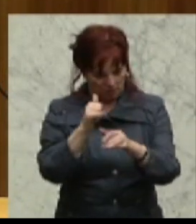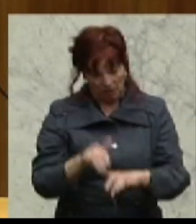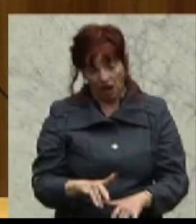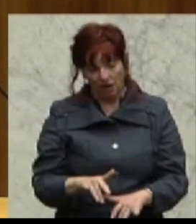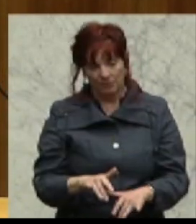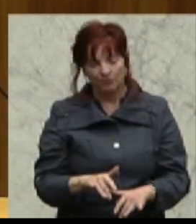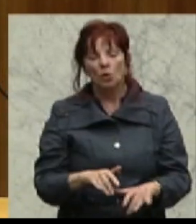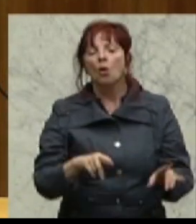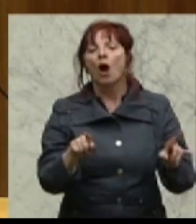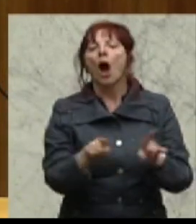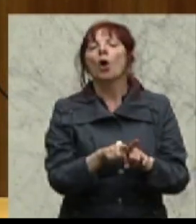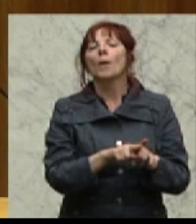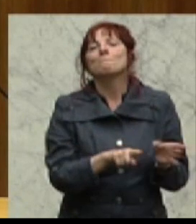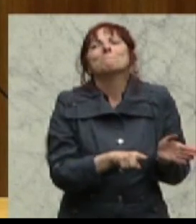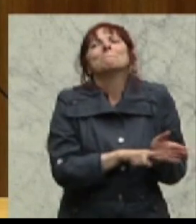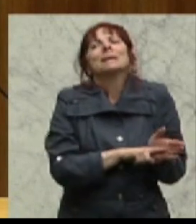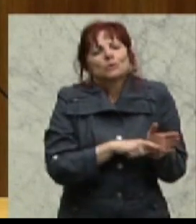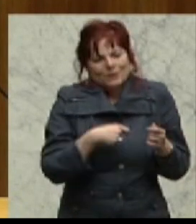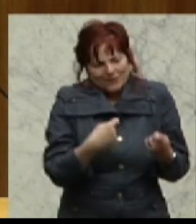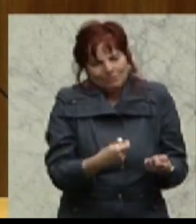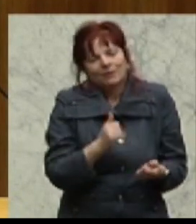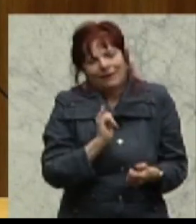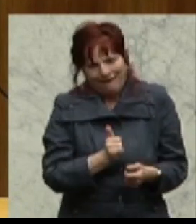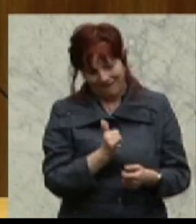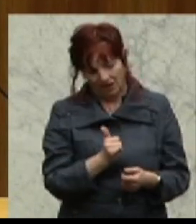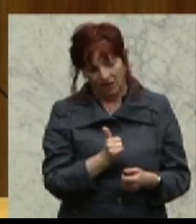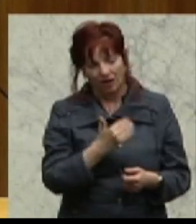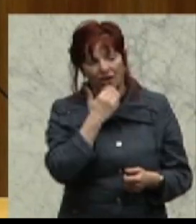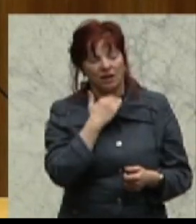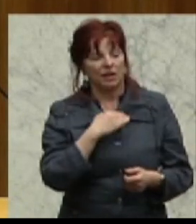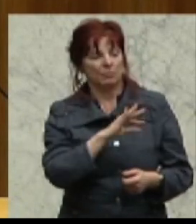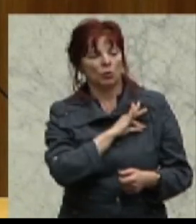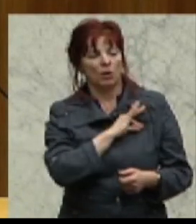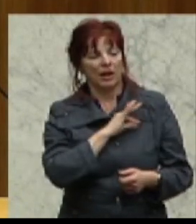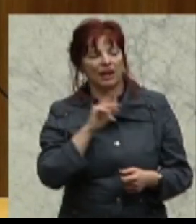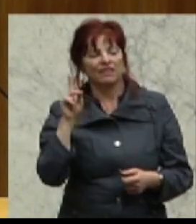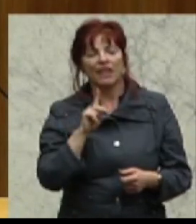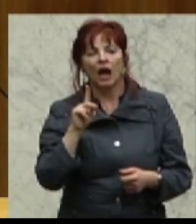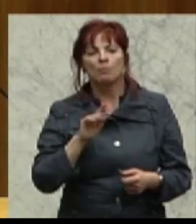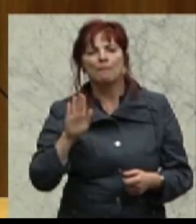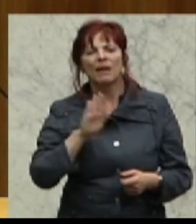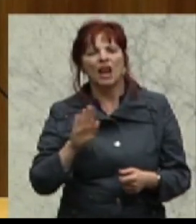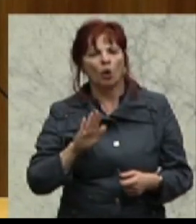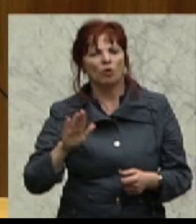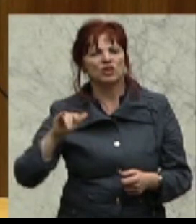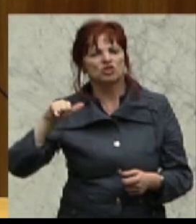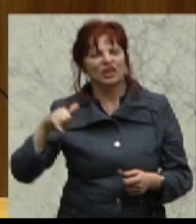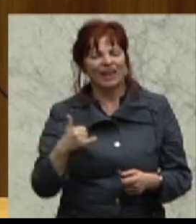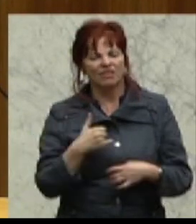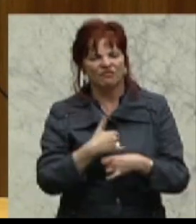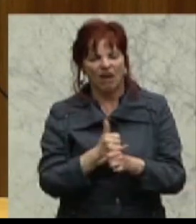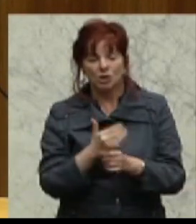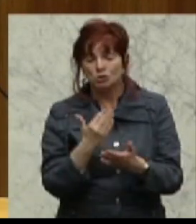Minuspunkte bei den Gewerkschaften. Meine Kollegin Dagmar Belakowitsch-Jeneven hat schon ansatzweise darauf Bezug genommen.